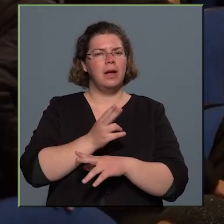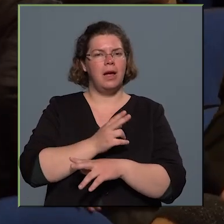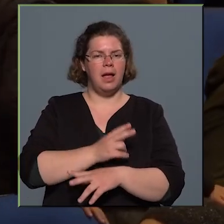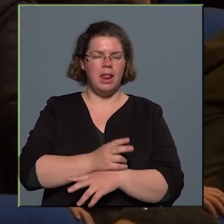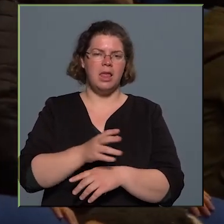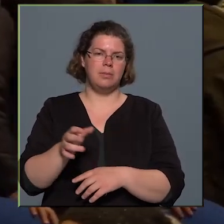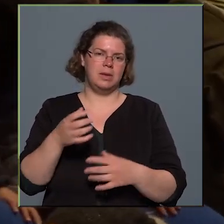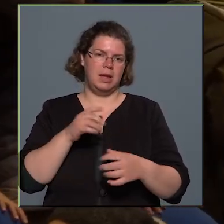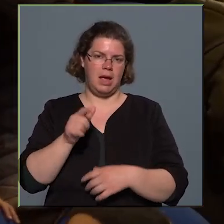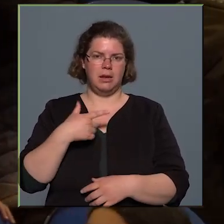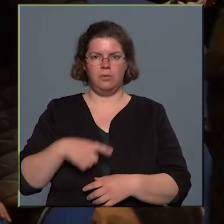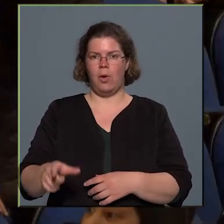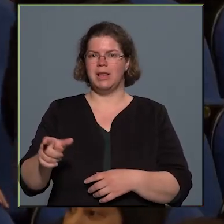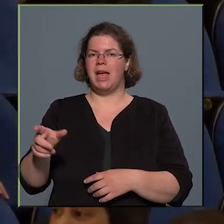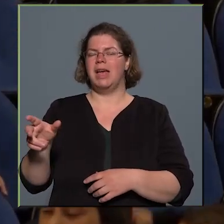tanfolyama.